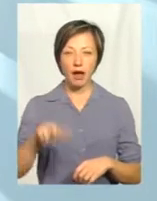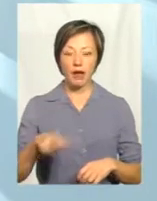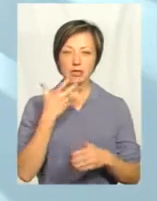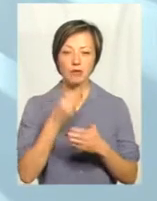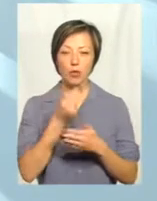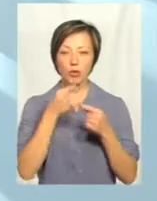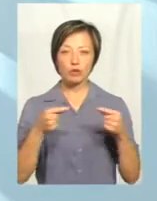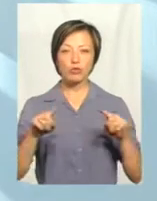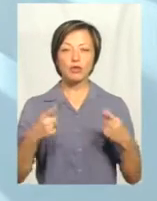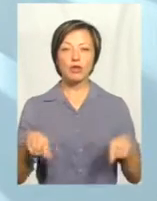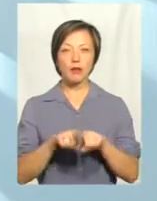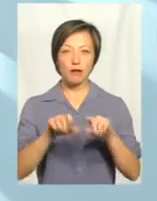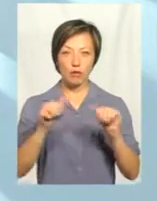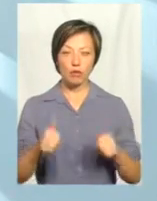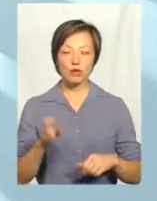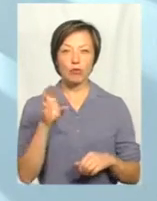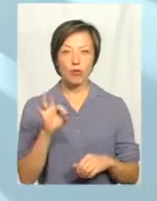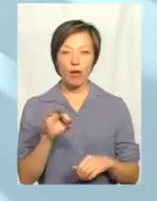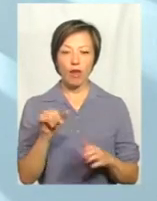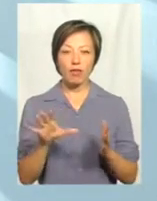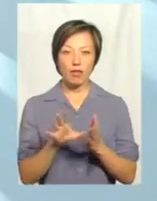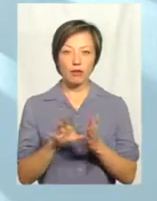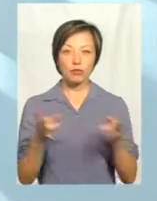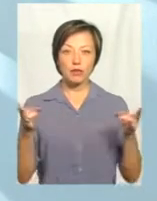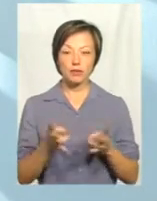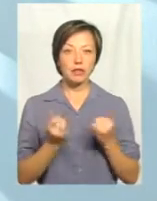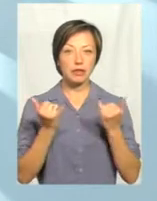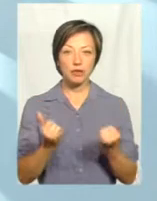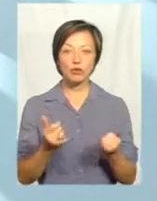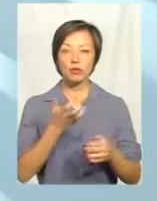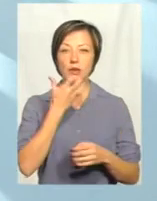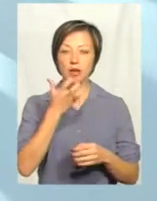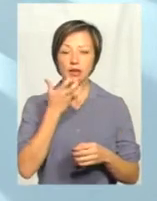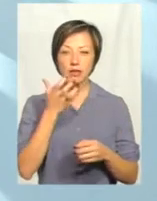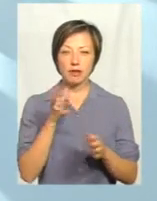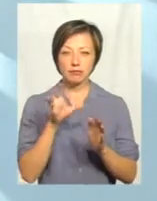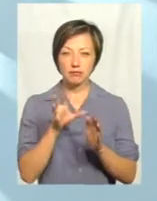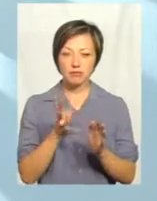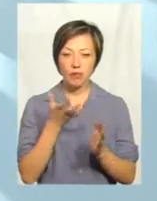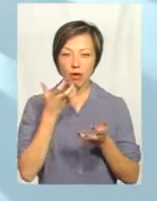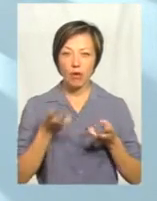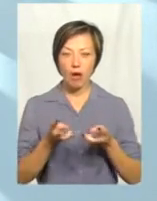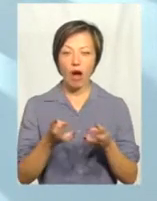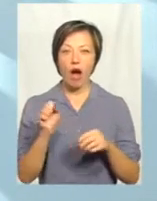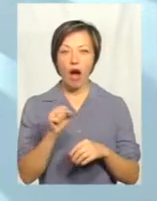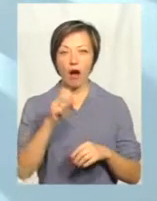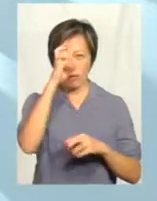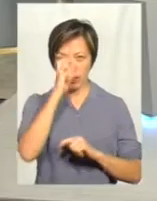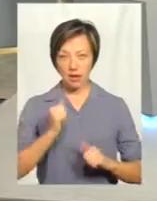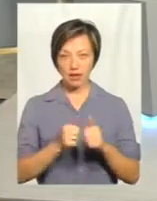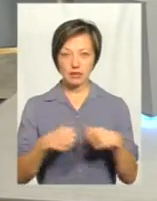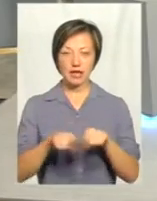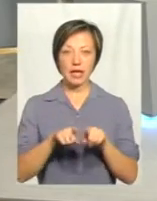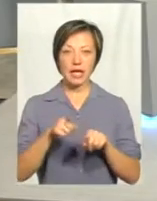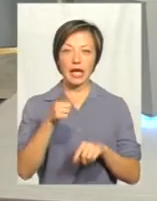І чому так формується? Тому що енергоносії потрібні не тільки для того, щоб теплиці обігрівати, а в країнах, такі як